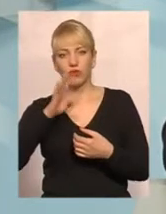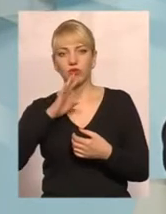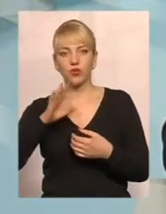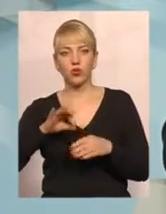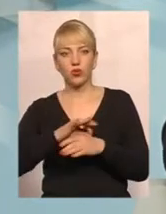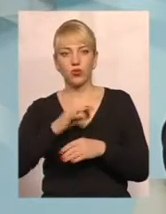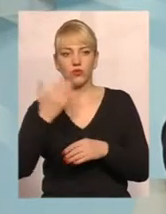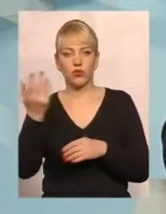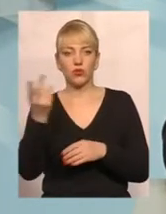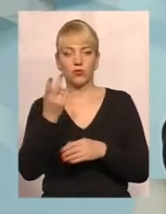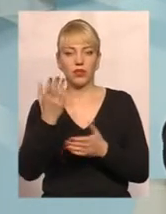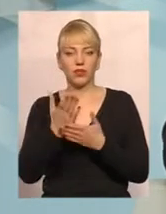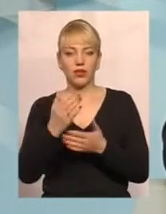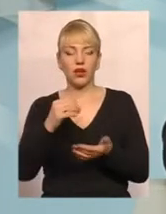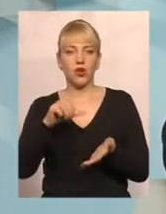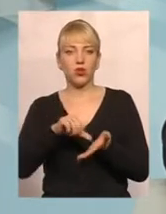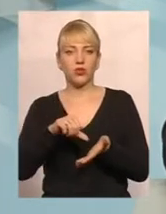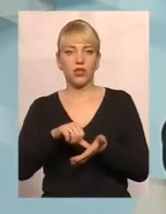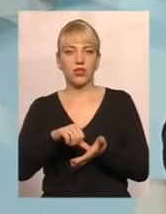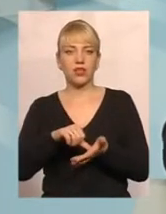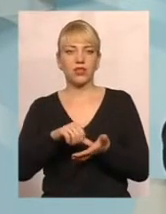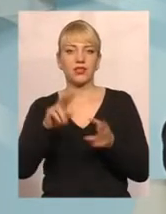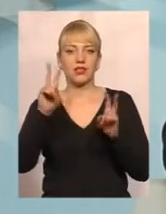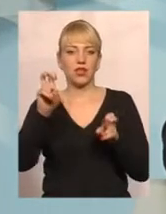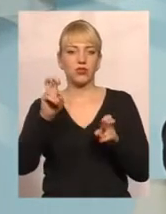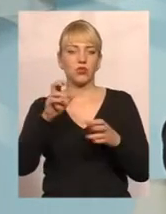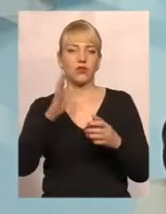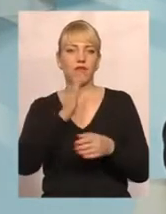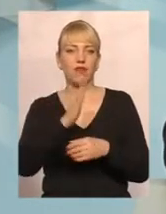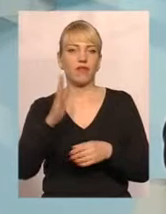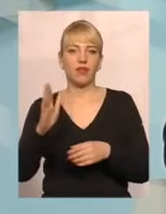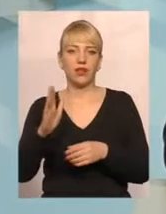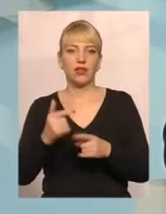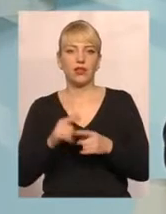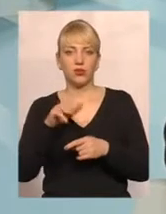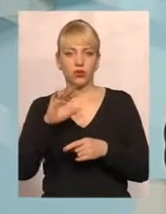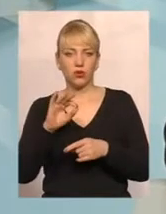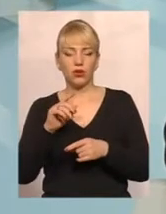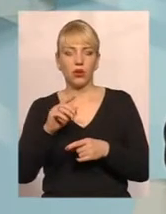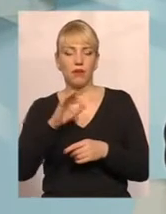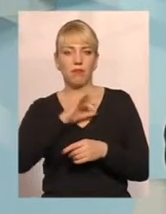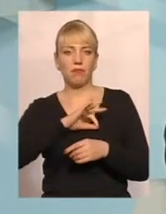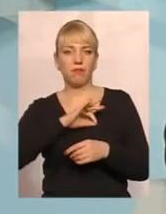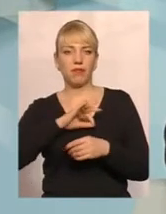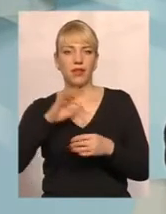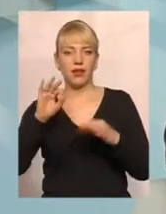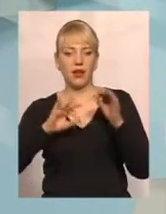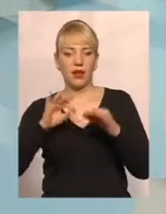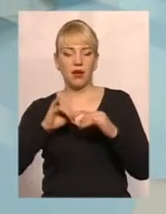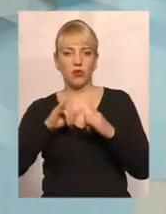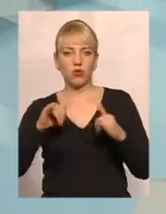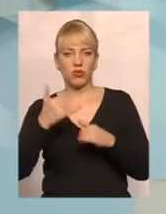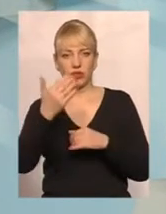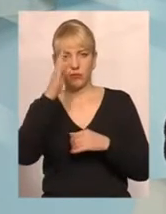пільговиками, є учасниками війни, мають статус, учасниками бойових дій. Пільга поширюється на дружину, чоловіка, тобто, це,